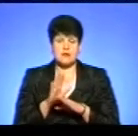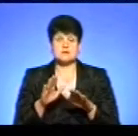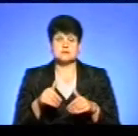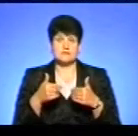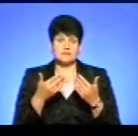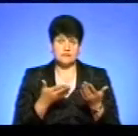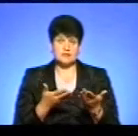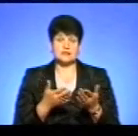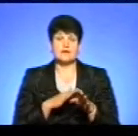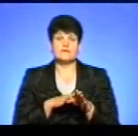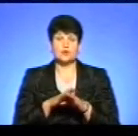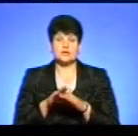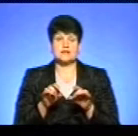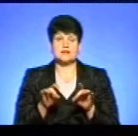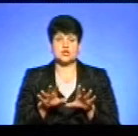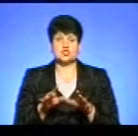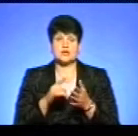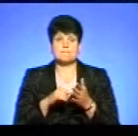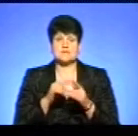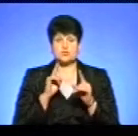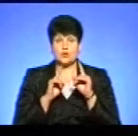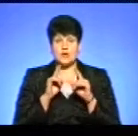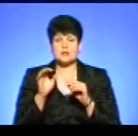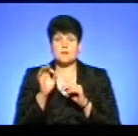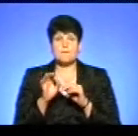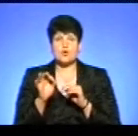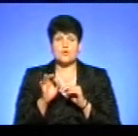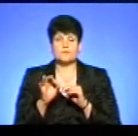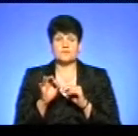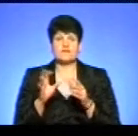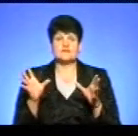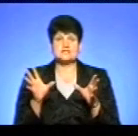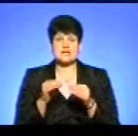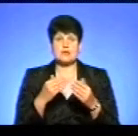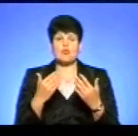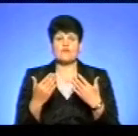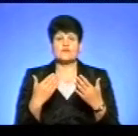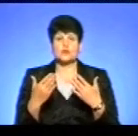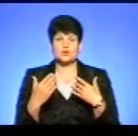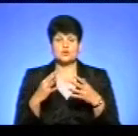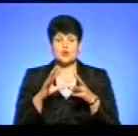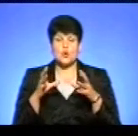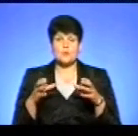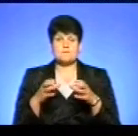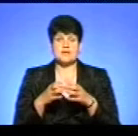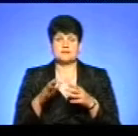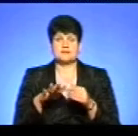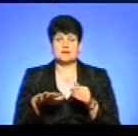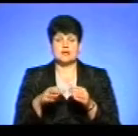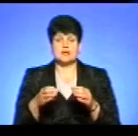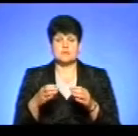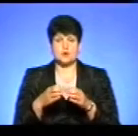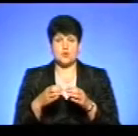на виконання рішення міської ради про взаємовідносини з об'єднаними територіальними